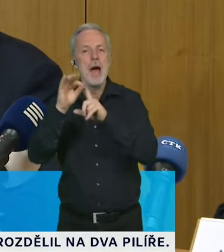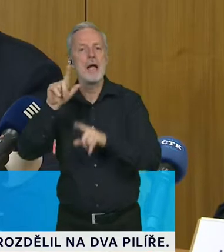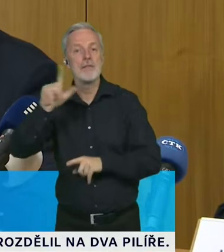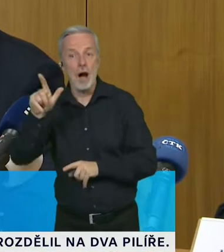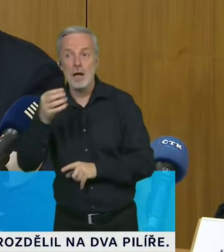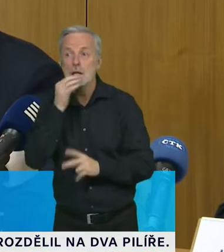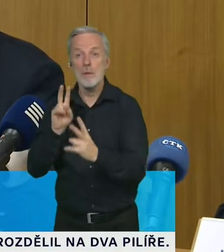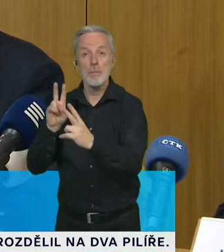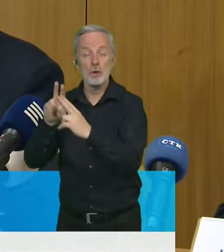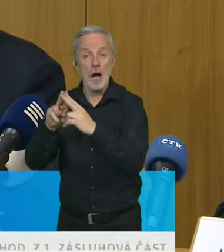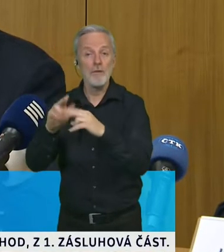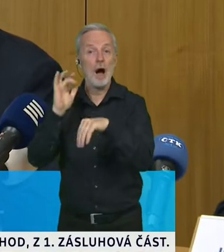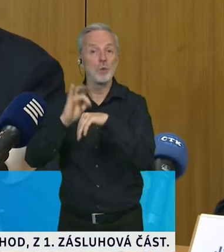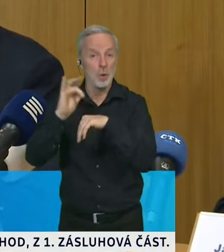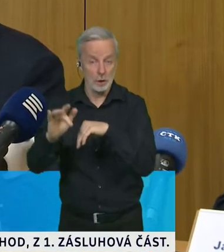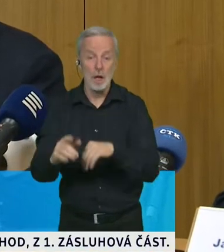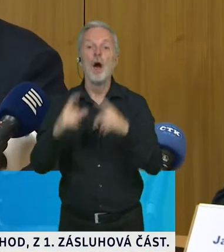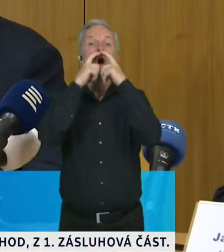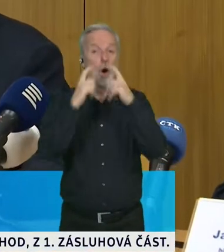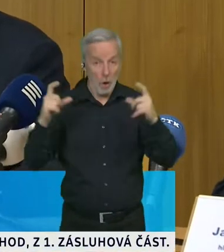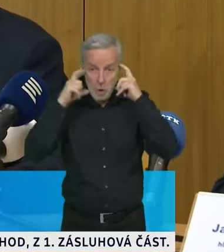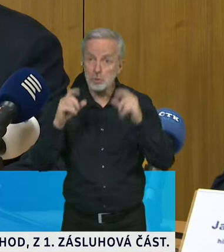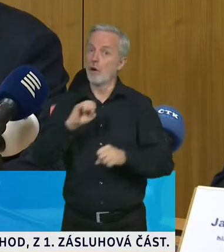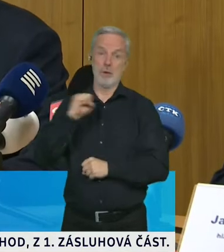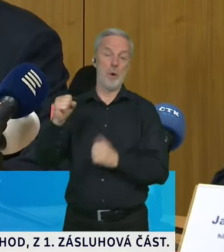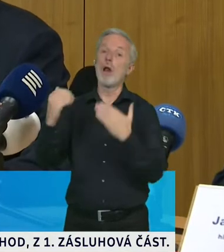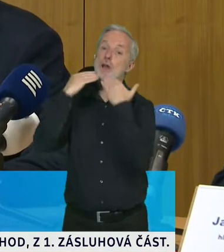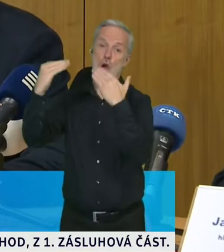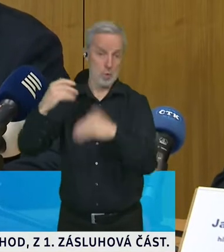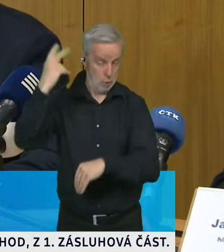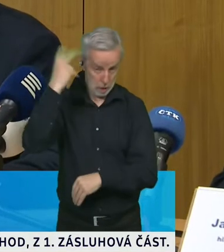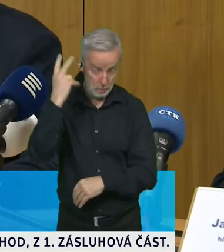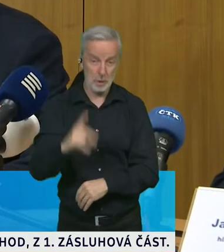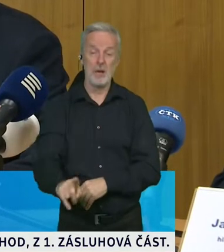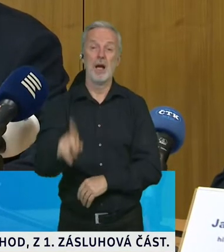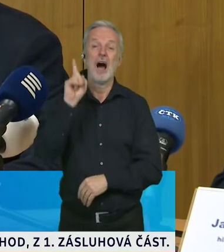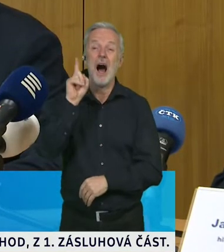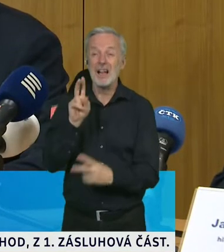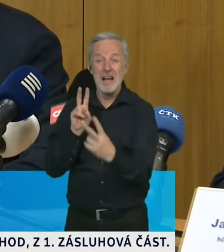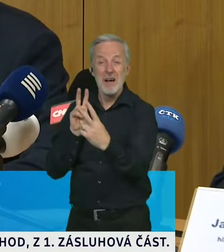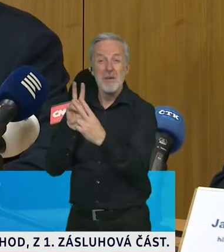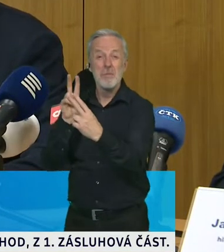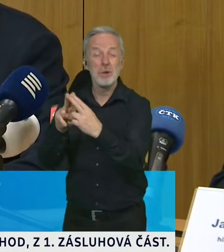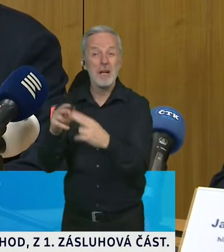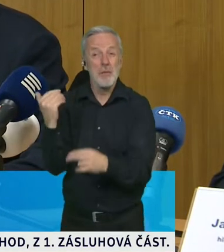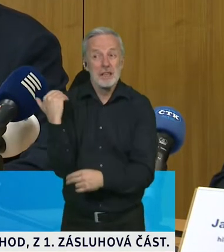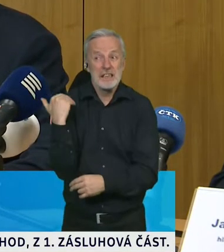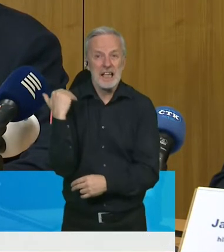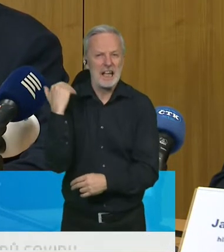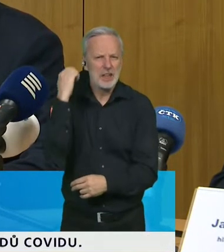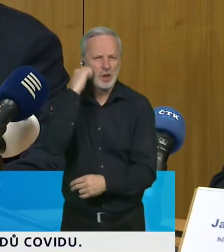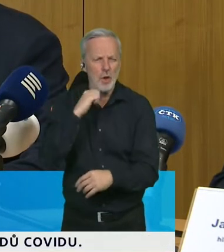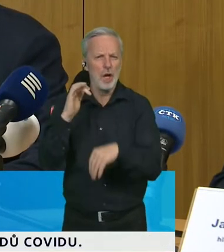skvělá, zaplať pánbu za ní, ale ochrana při použití respirátoru třídy